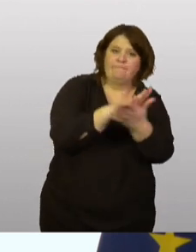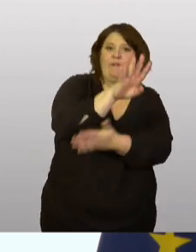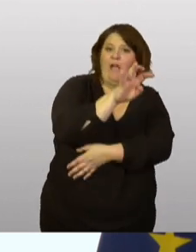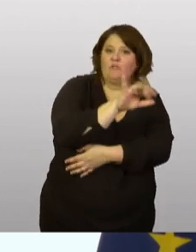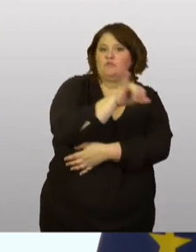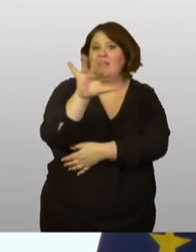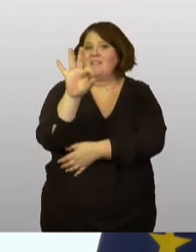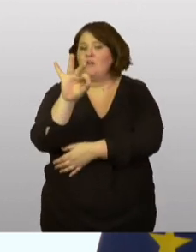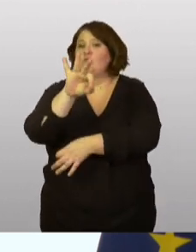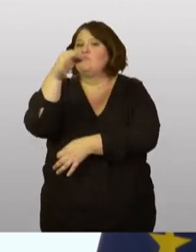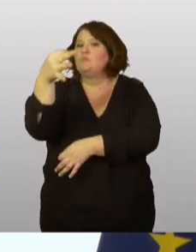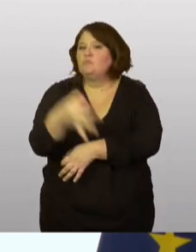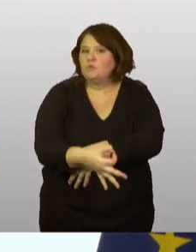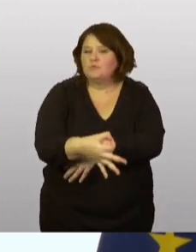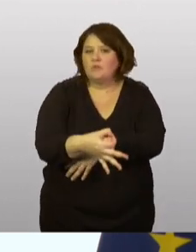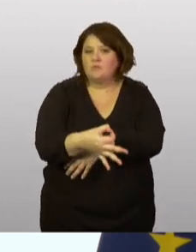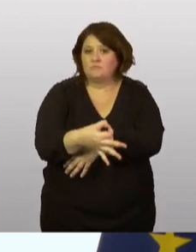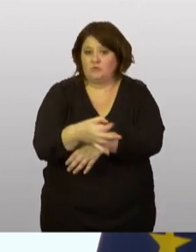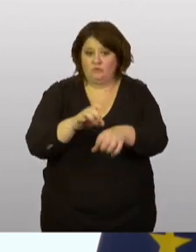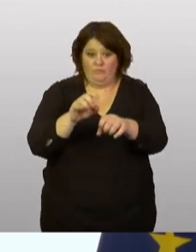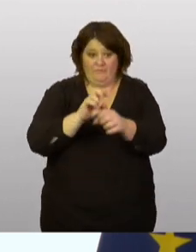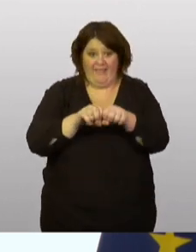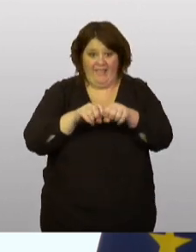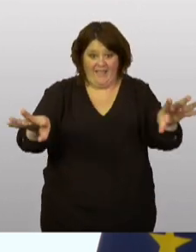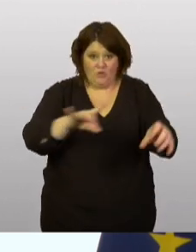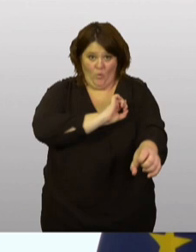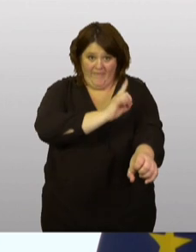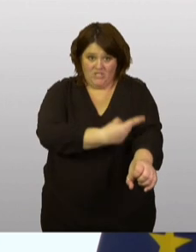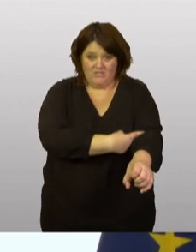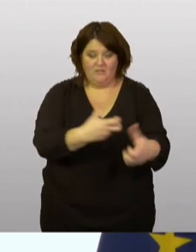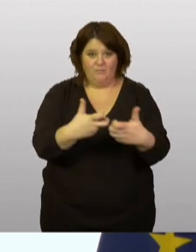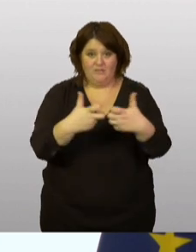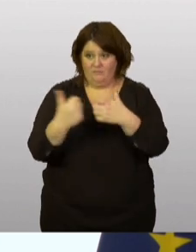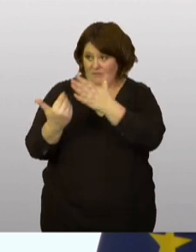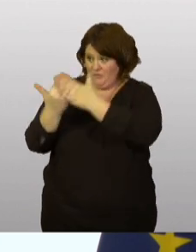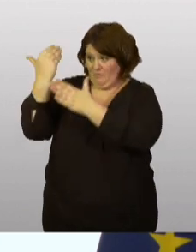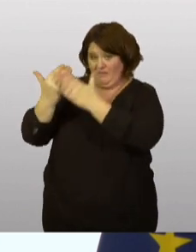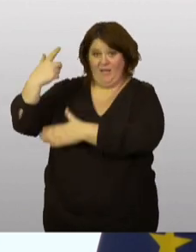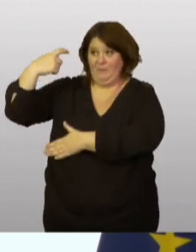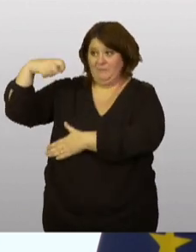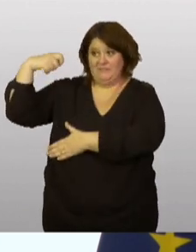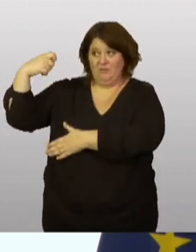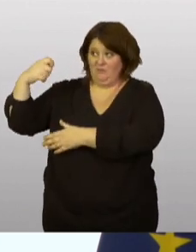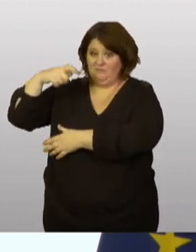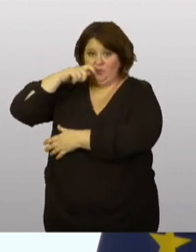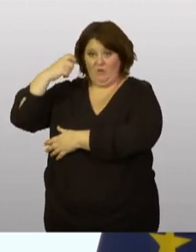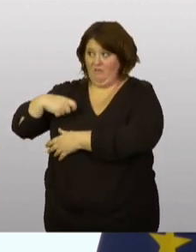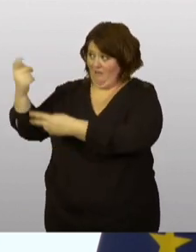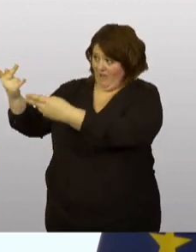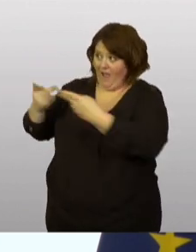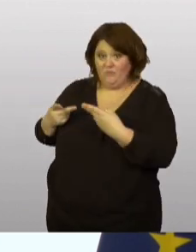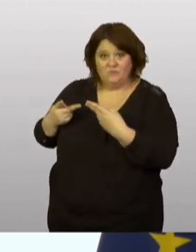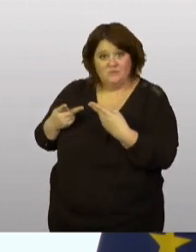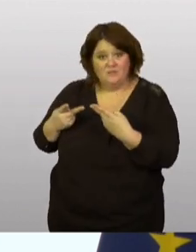nos réseaux énergétiques. Comme ce matin, notre président a annoncé, énormément